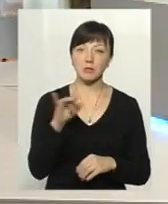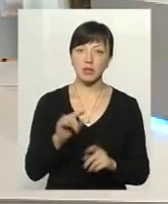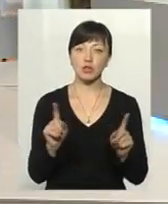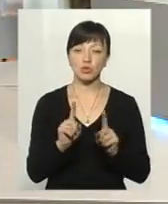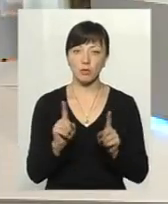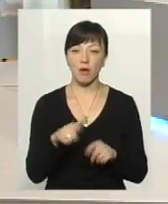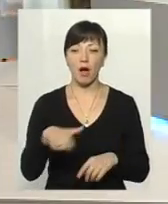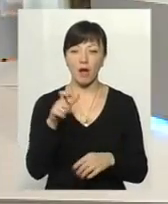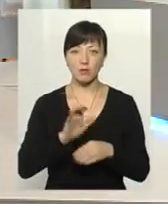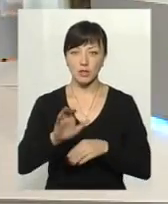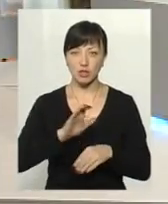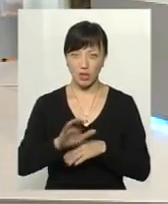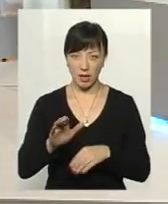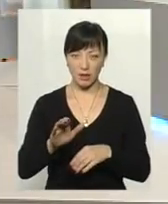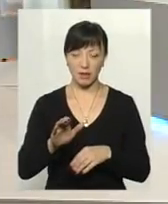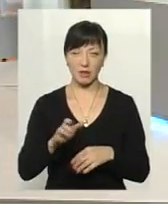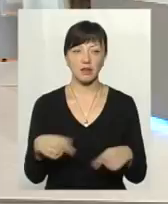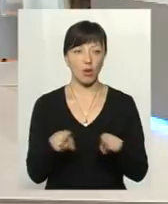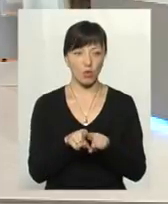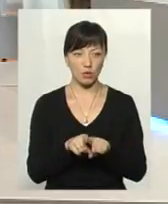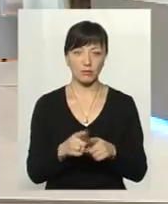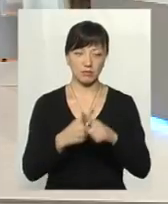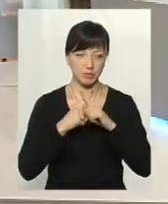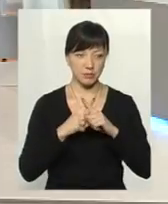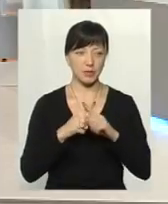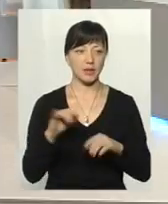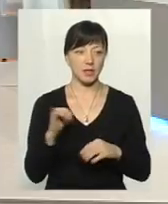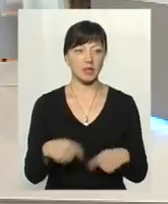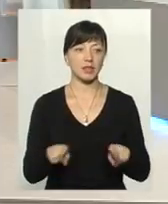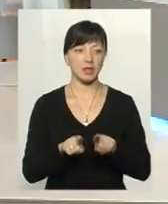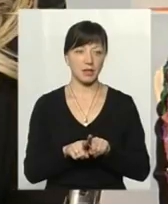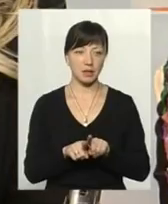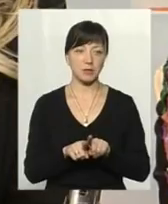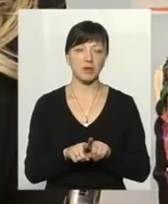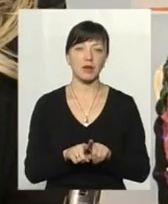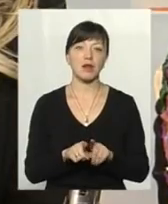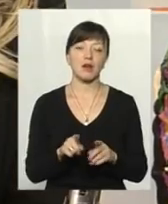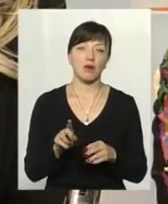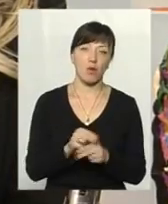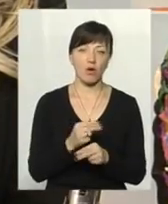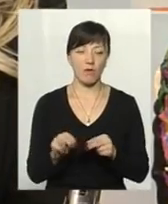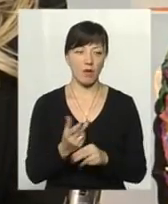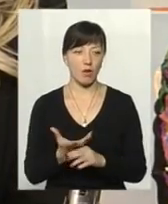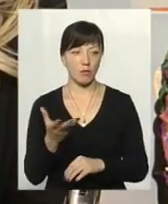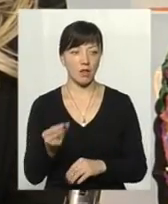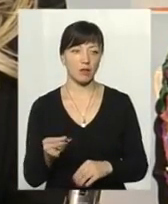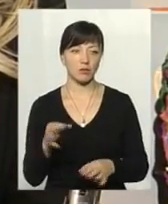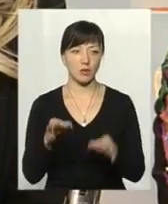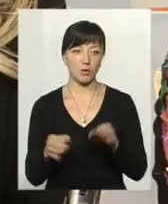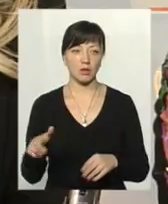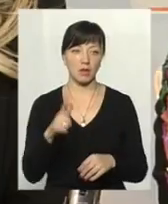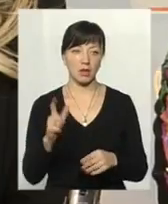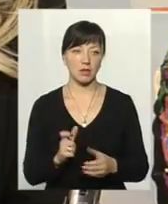і газопостачальники також йшли нам на зустріч і таким же чином нам коригували оплату за природний газ.